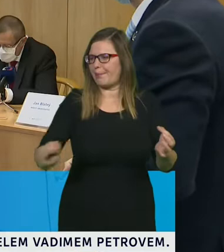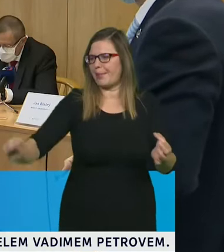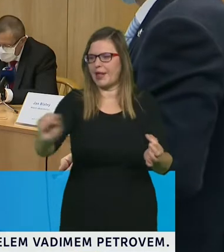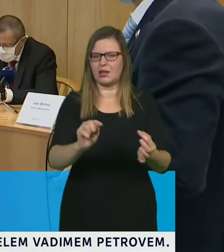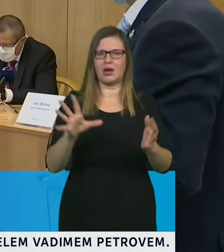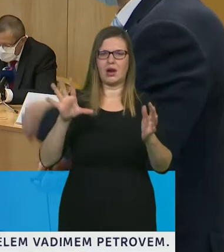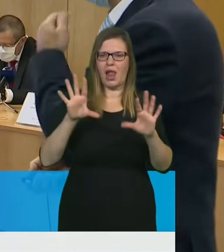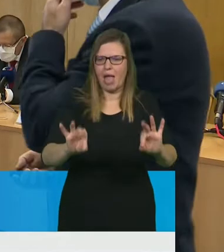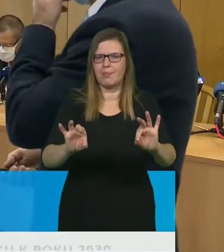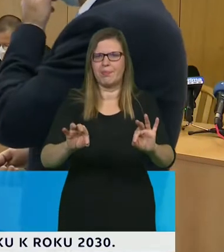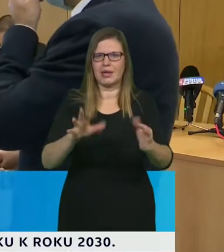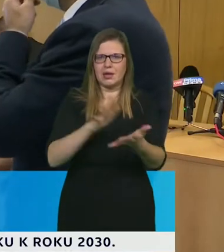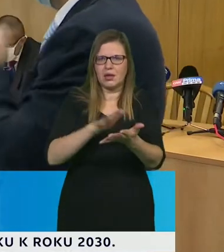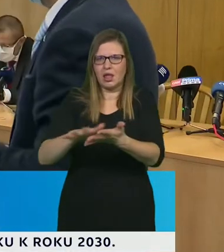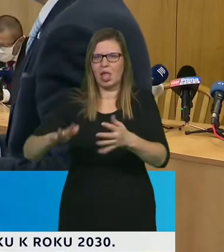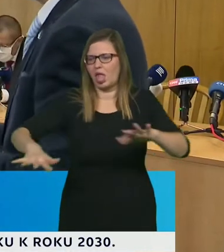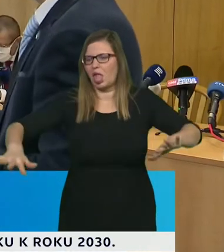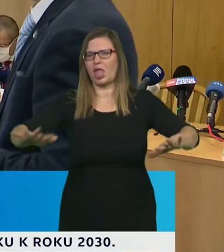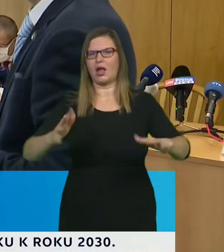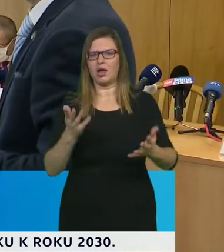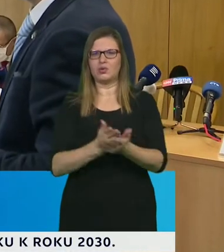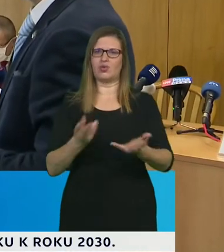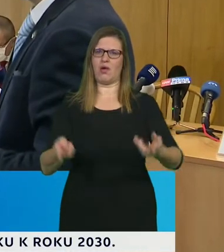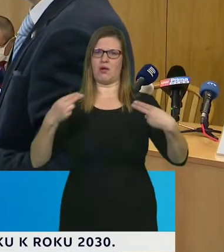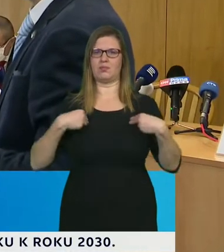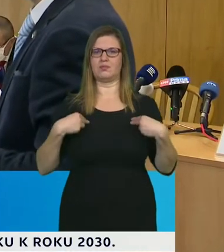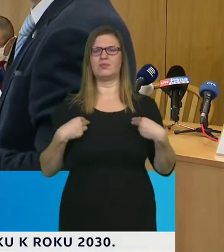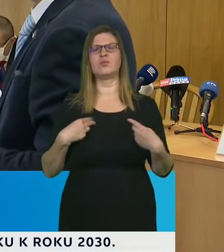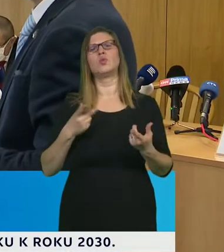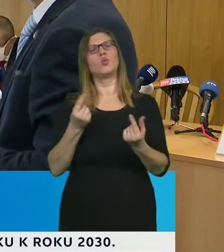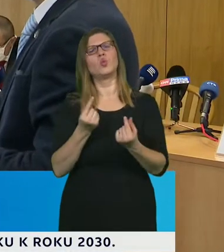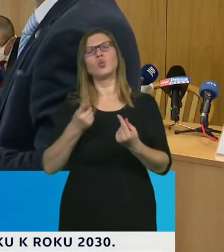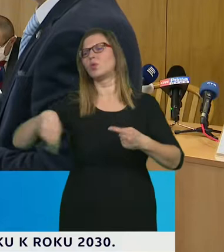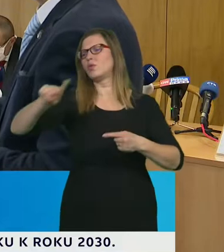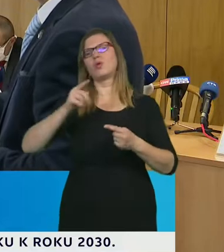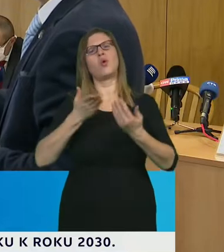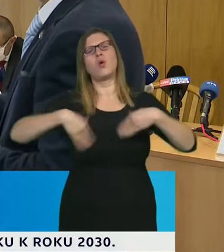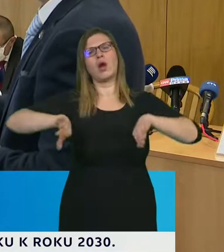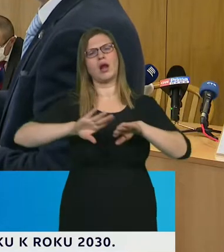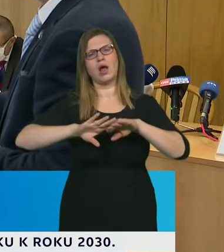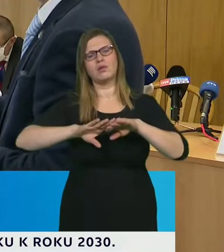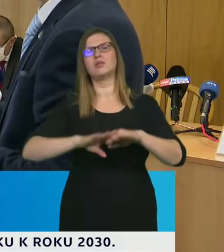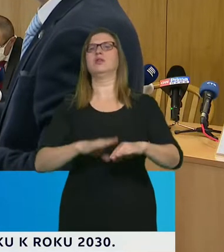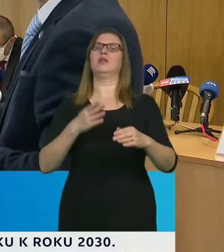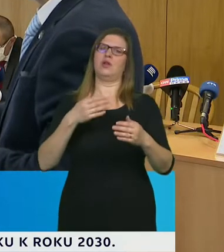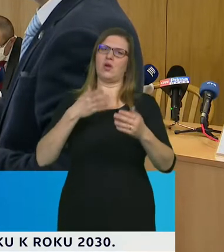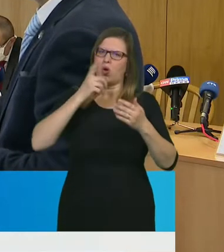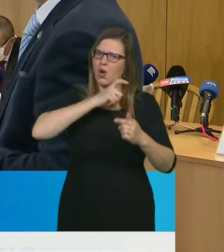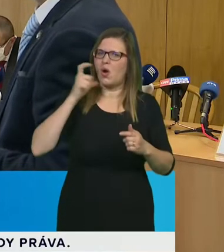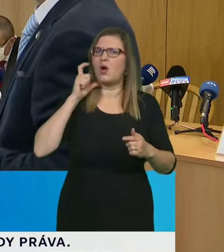Jak se chránit? Opět, ochrana úst a nosu, dezinfekce povrchu a rukou,